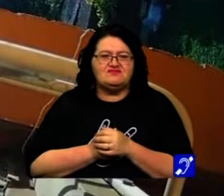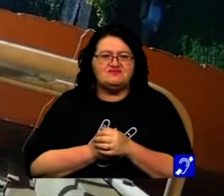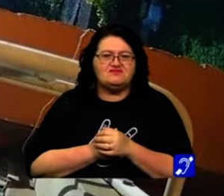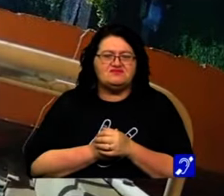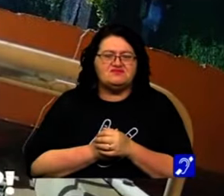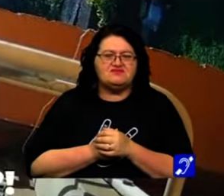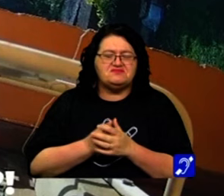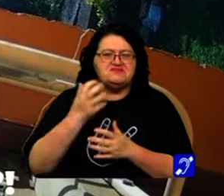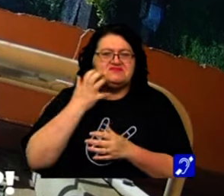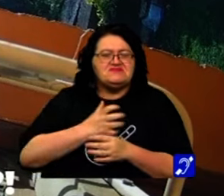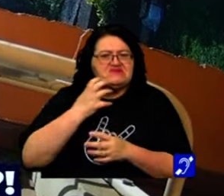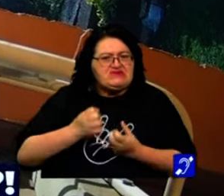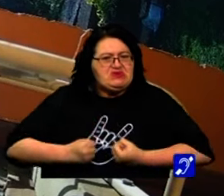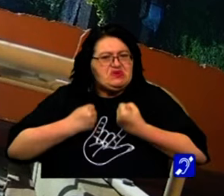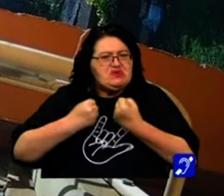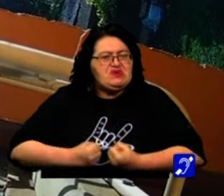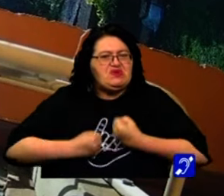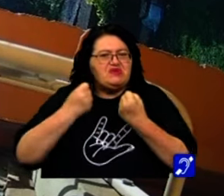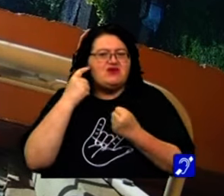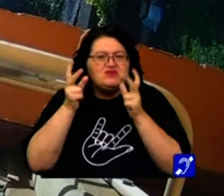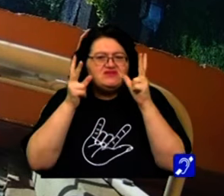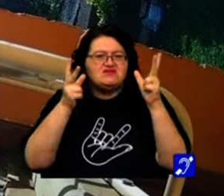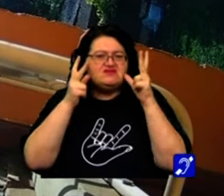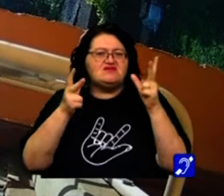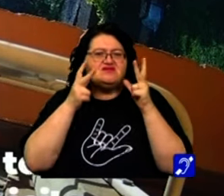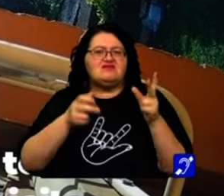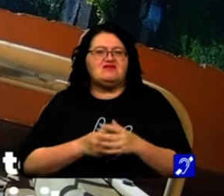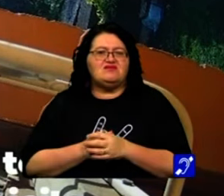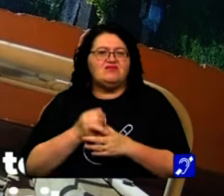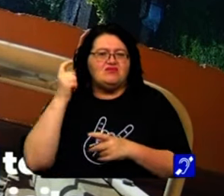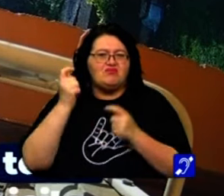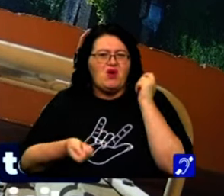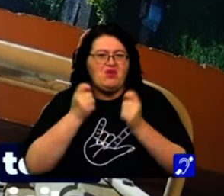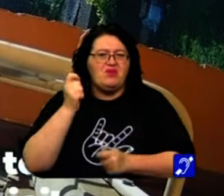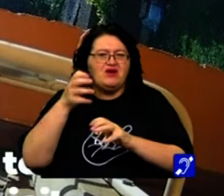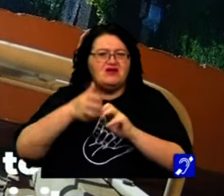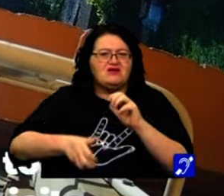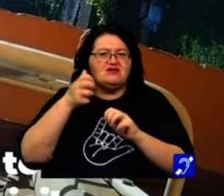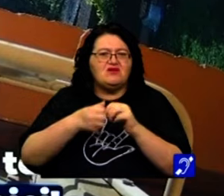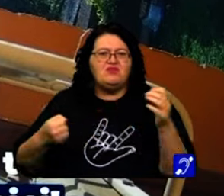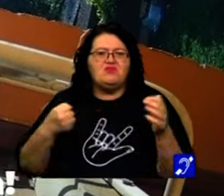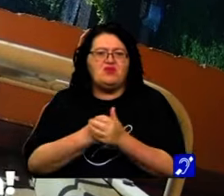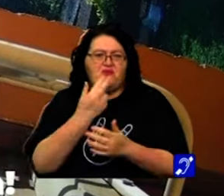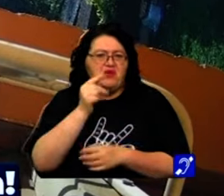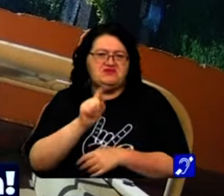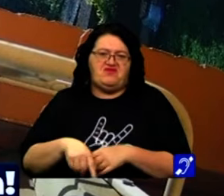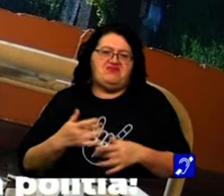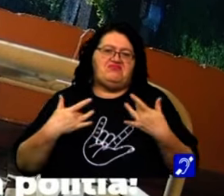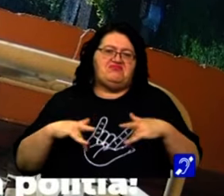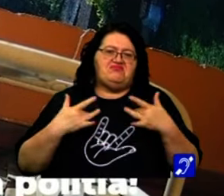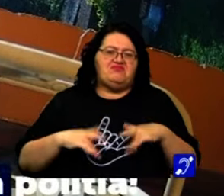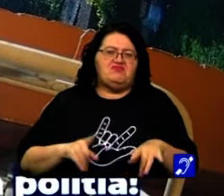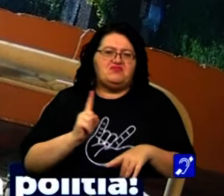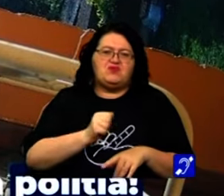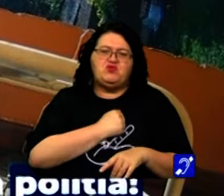Așa! Așa! Băi, băi! Așa! Așa, bine toată poliția acum aici! Acum, așa!